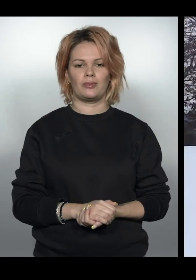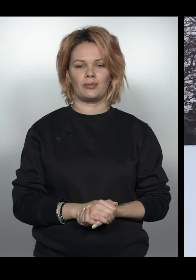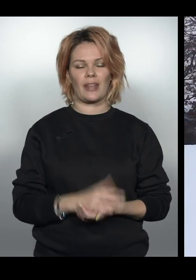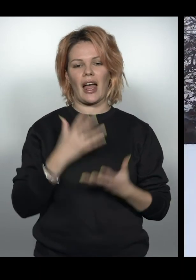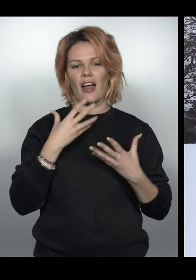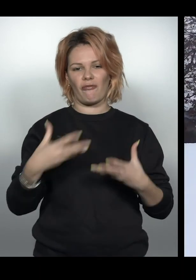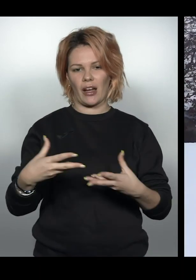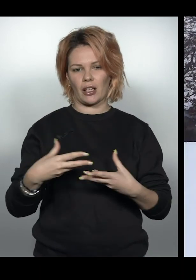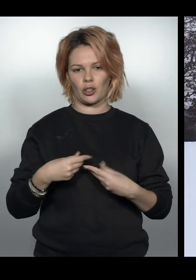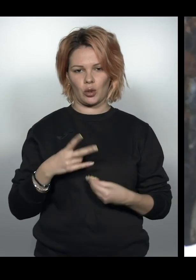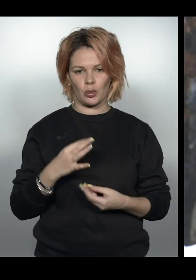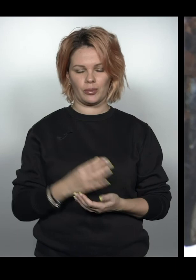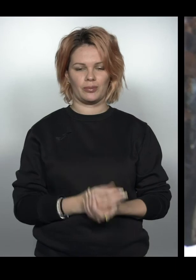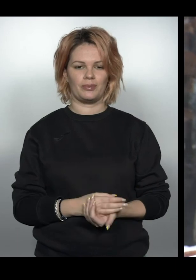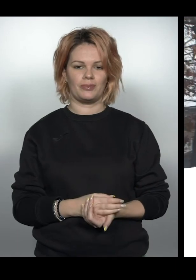Ефектно.